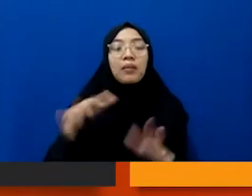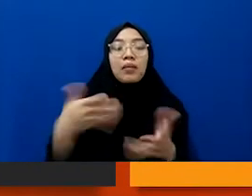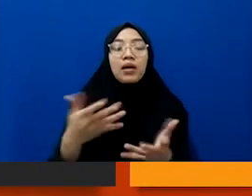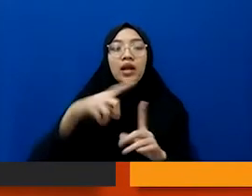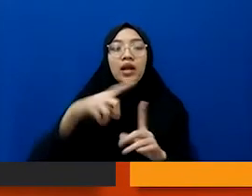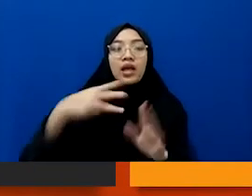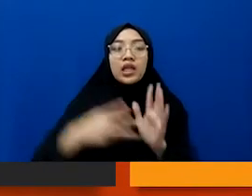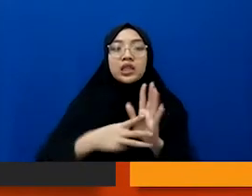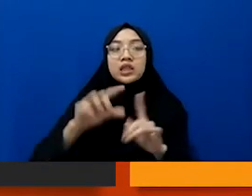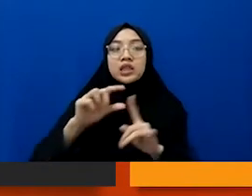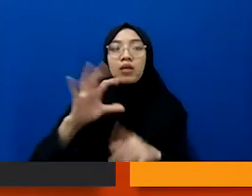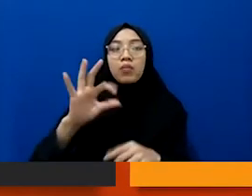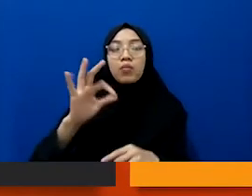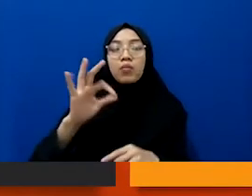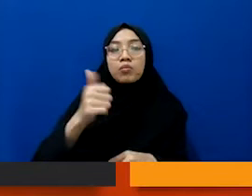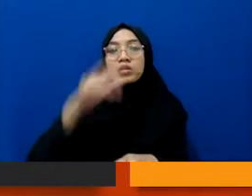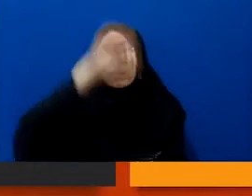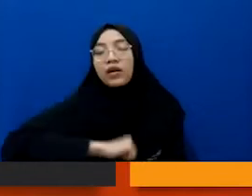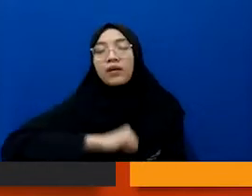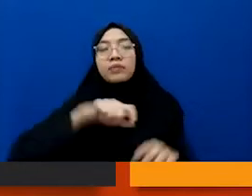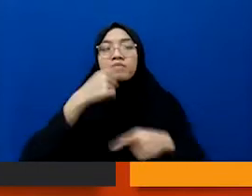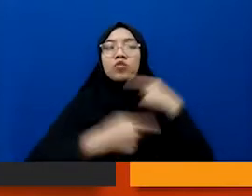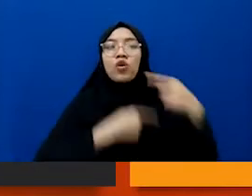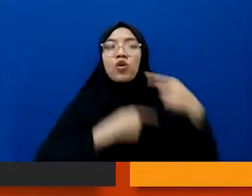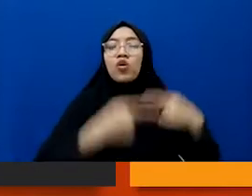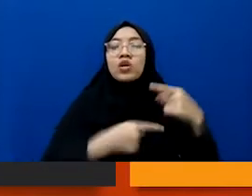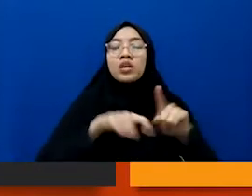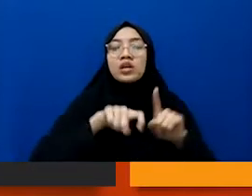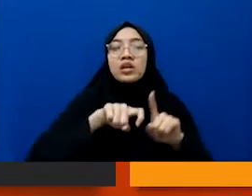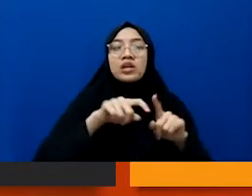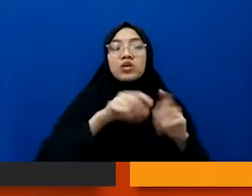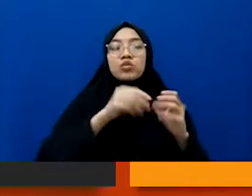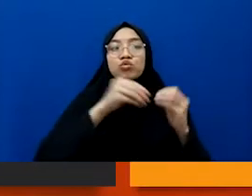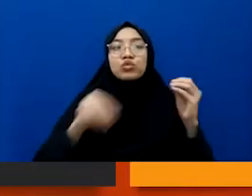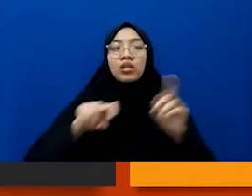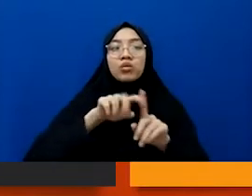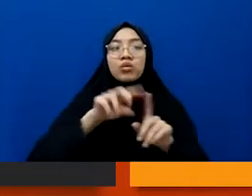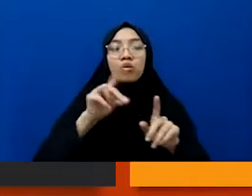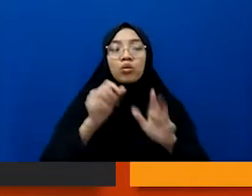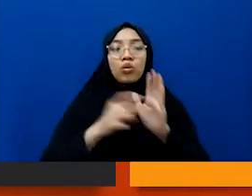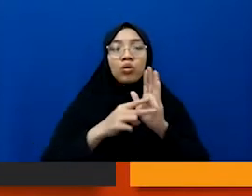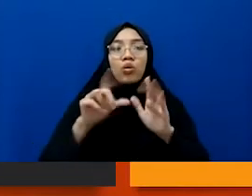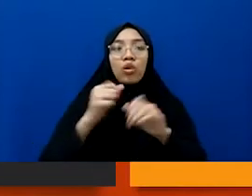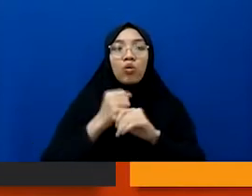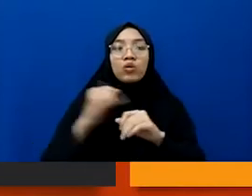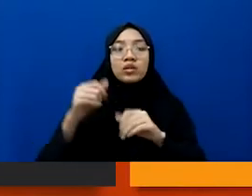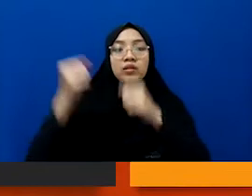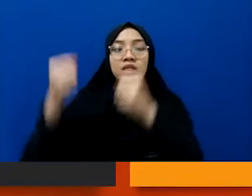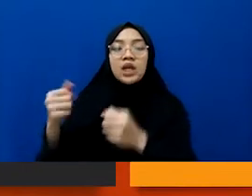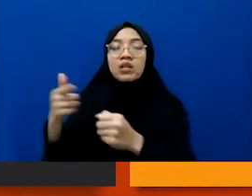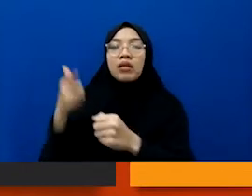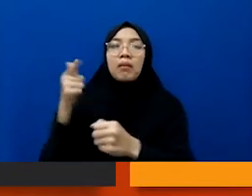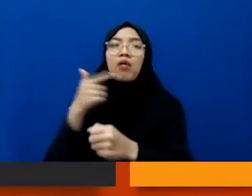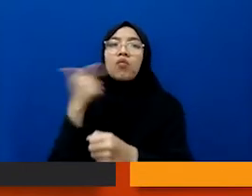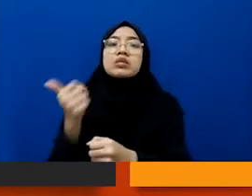tahu kronologi penembakan yang ada di lapas itu akhirnya